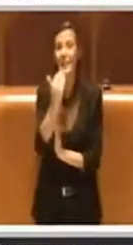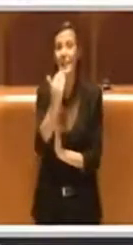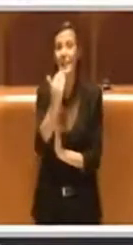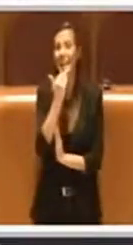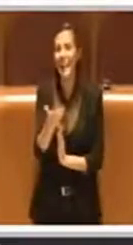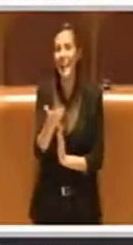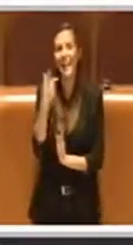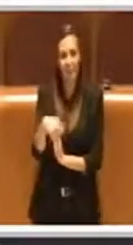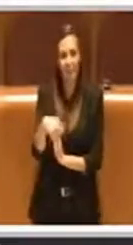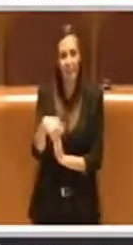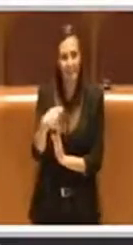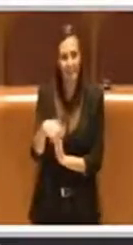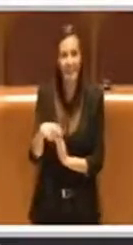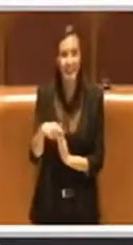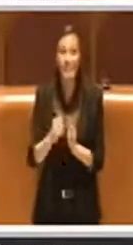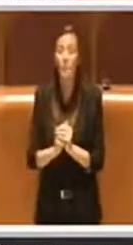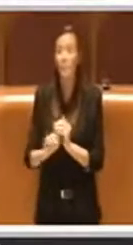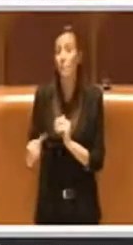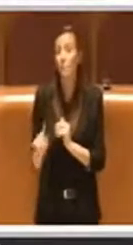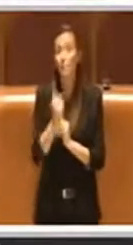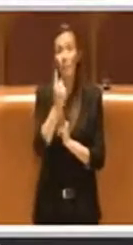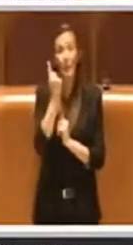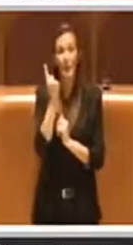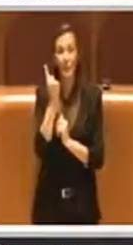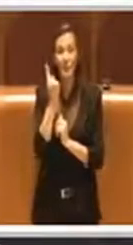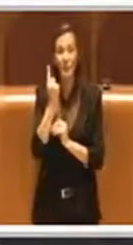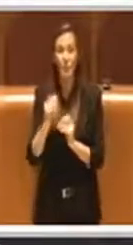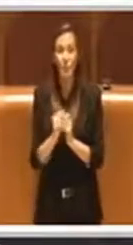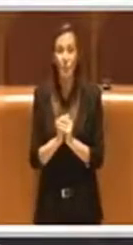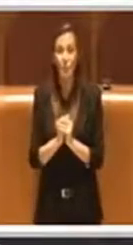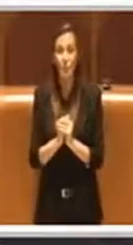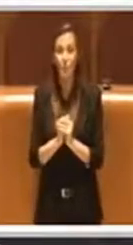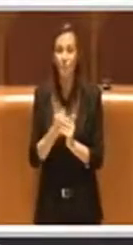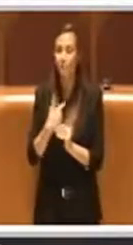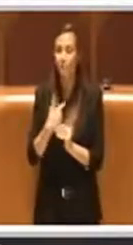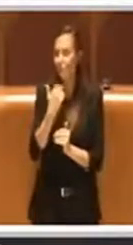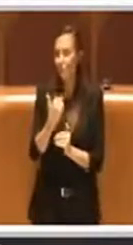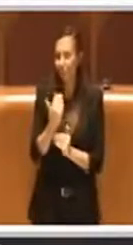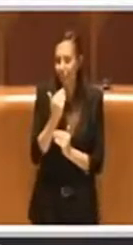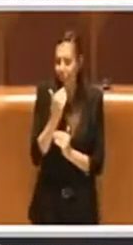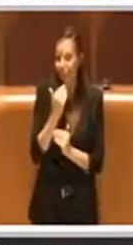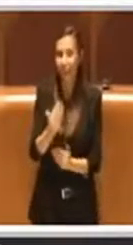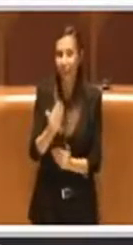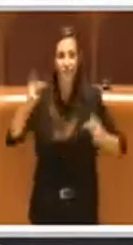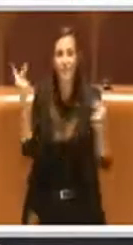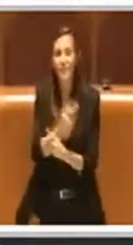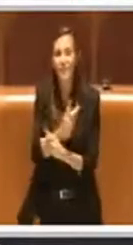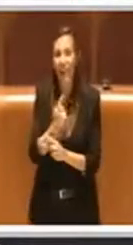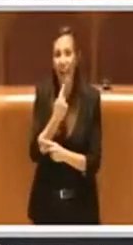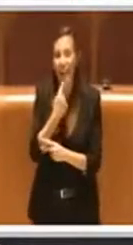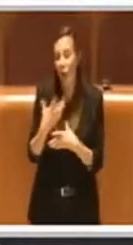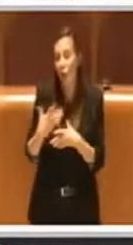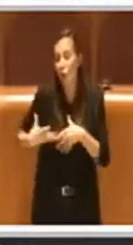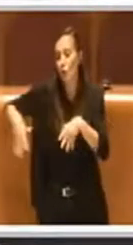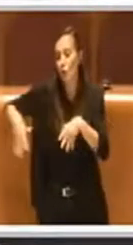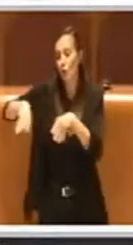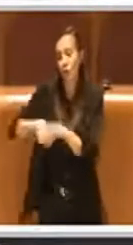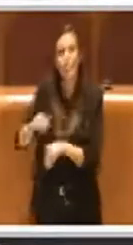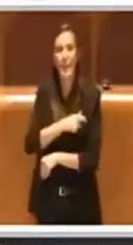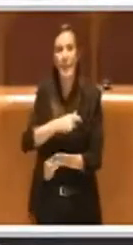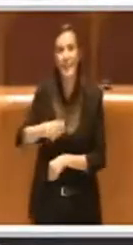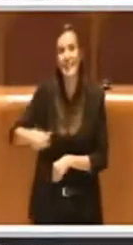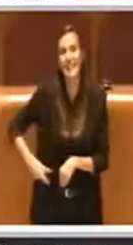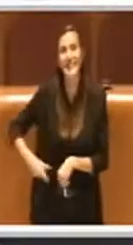Grazie Presidente, innanzitutto vorrei fare un ringraziamento particolare all'Aggiunta, alla Sindaca, all'Assessore